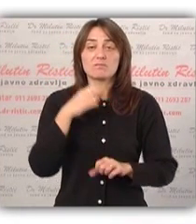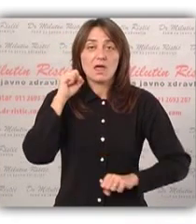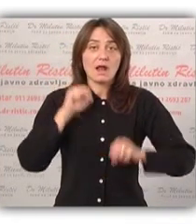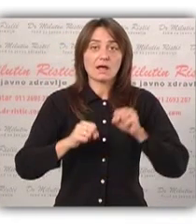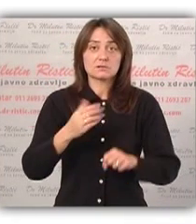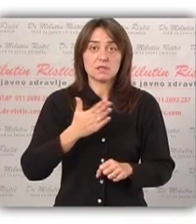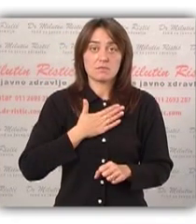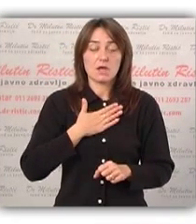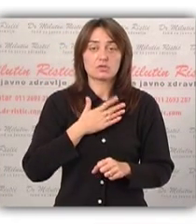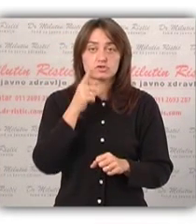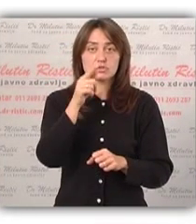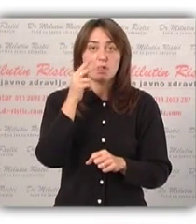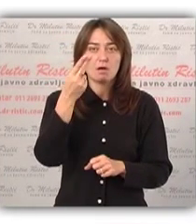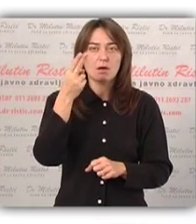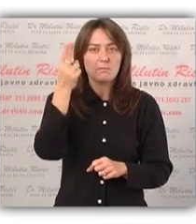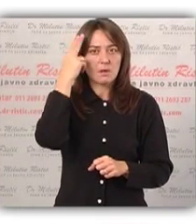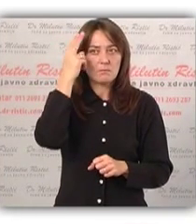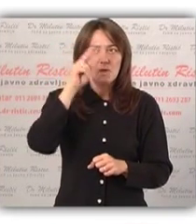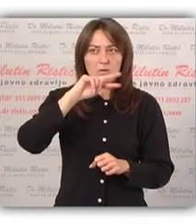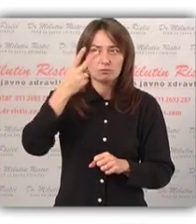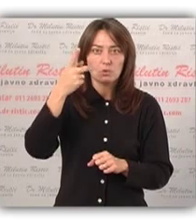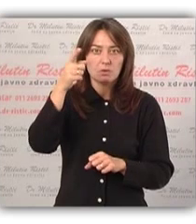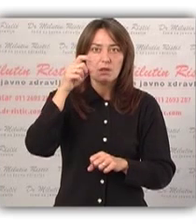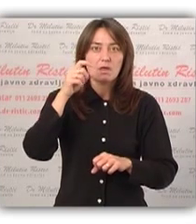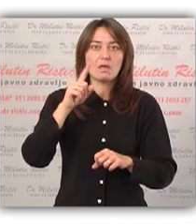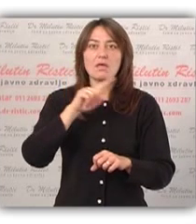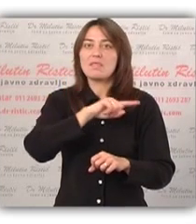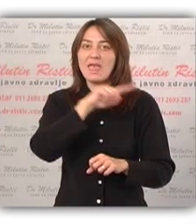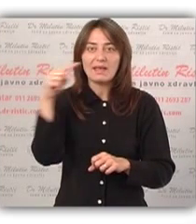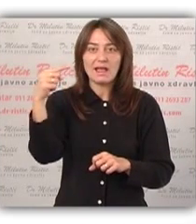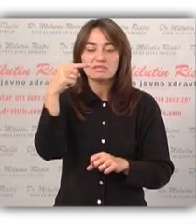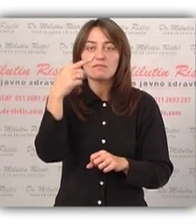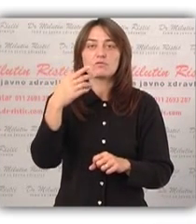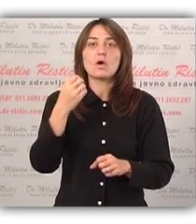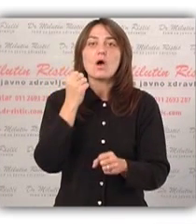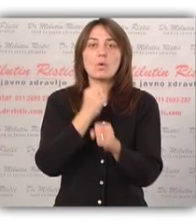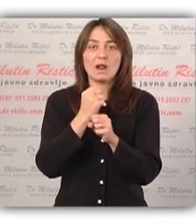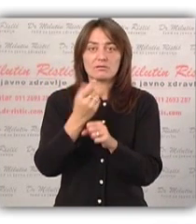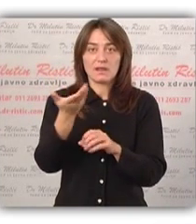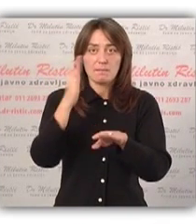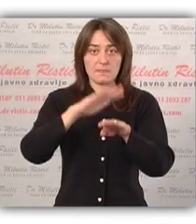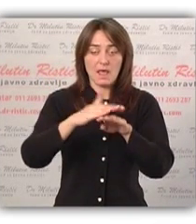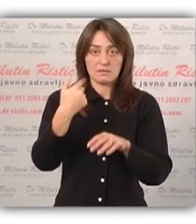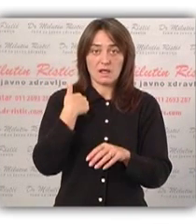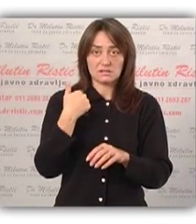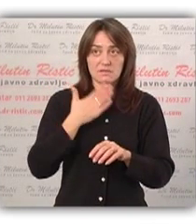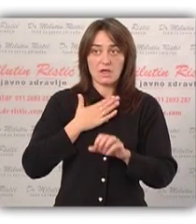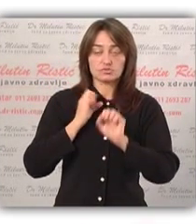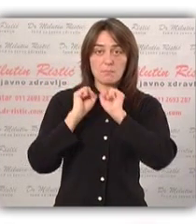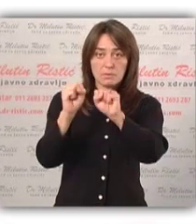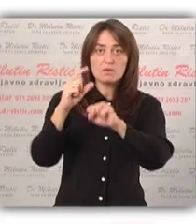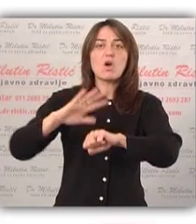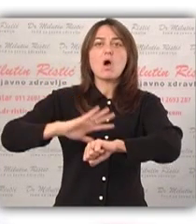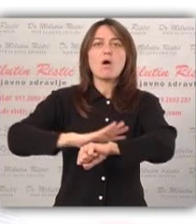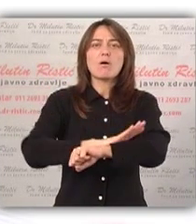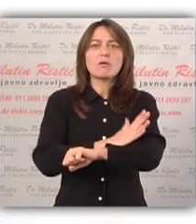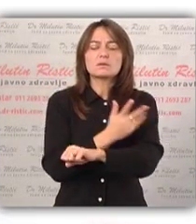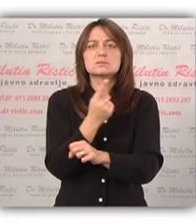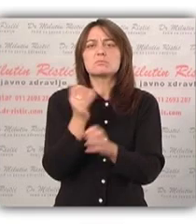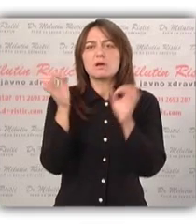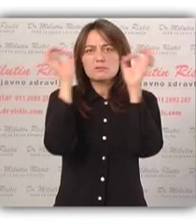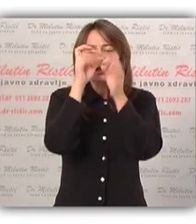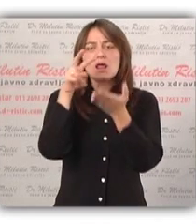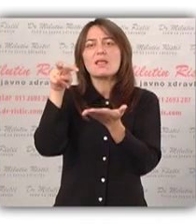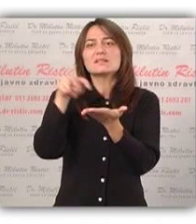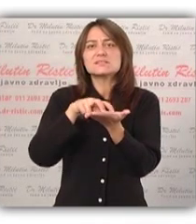koje se mogu kod nas javiti pri pomislit će drugi negativno da odreaguju na nas, ono su naše odbijanje, jesu osjećanje